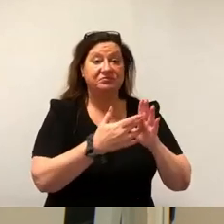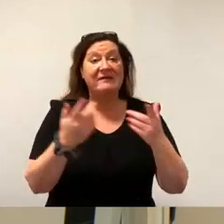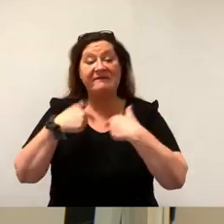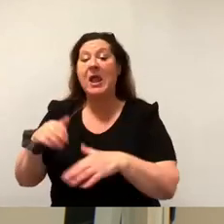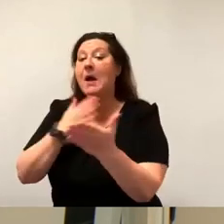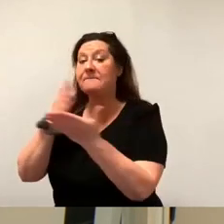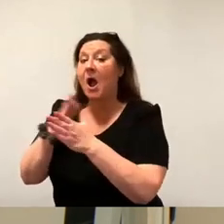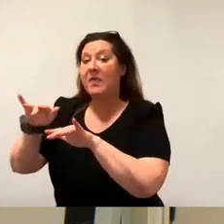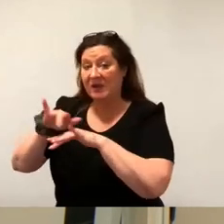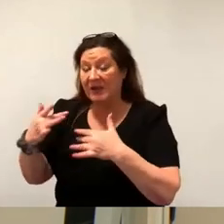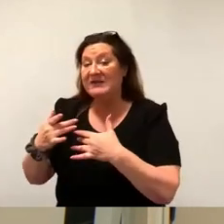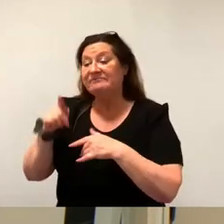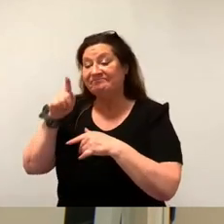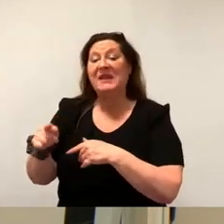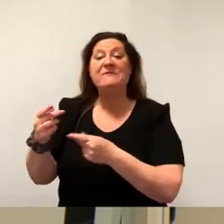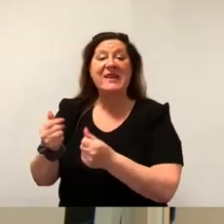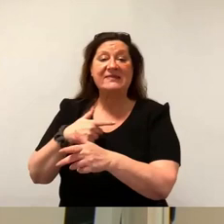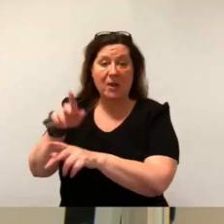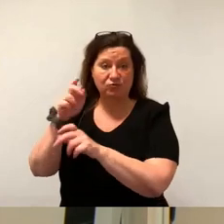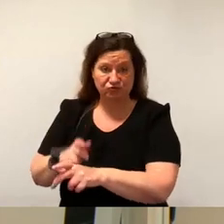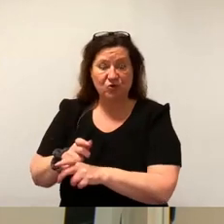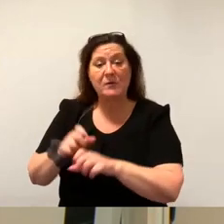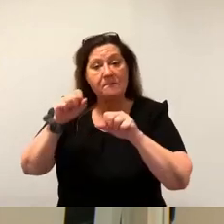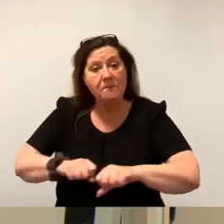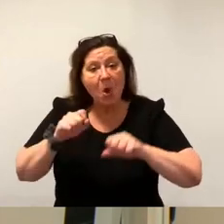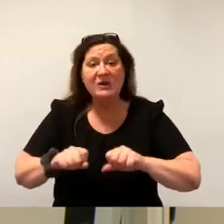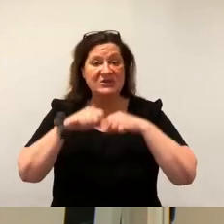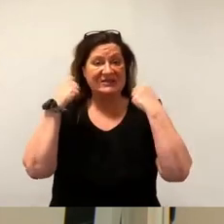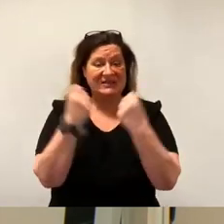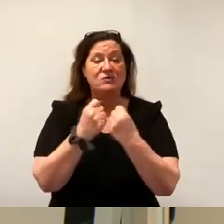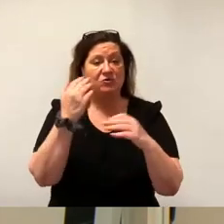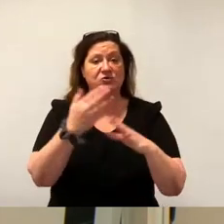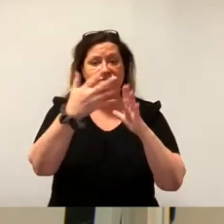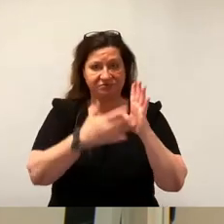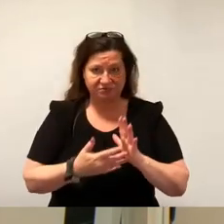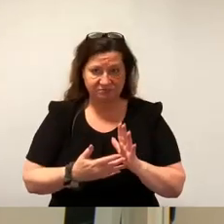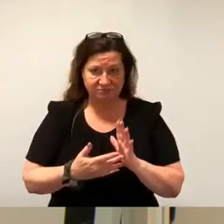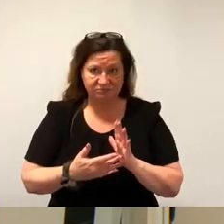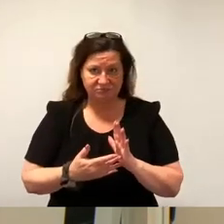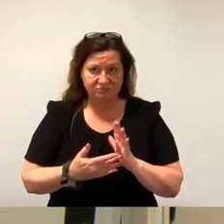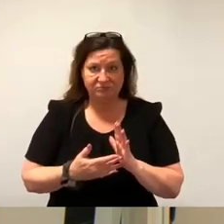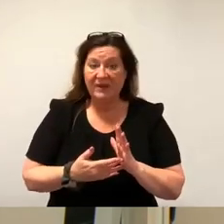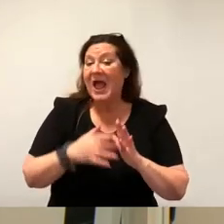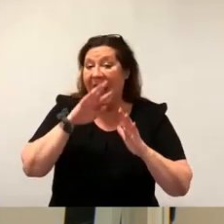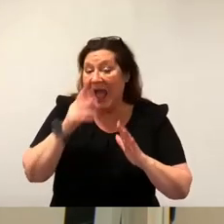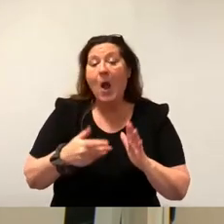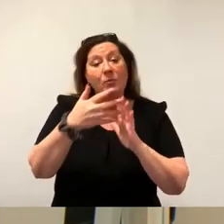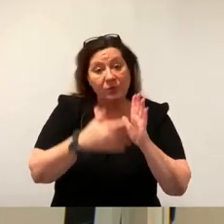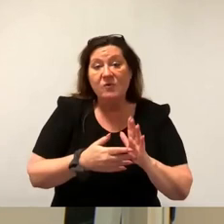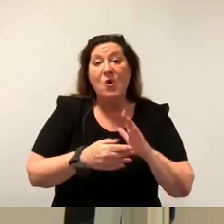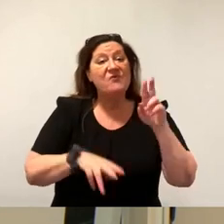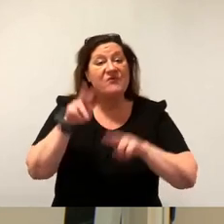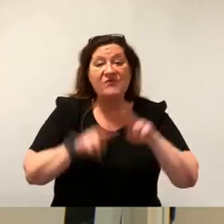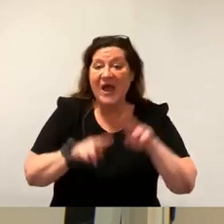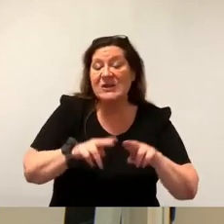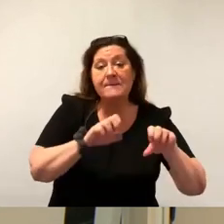Finanzausschuss berieten mögliche Szenarien dieses Ablaufes. Die Prüfung der verschiedenen Handlungsoptionen hat ergeben, dass